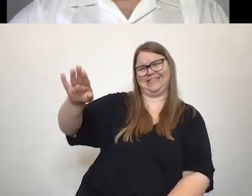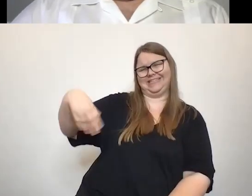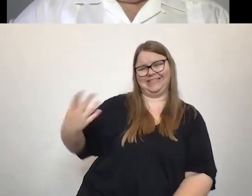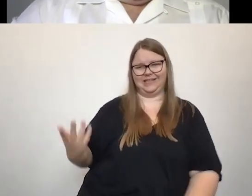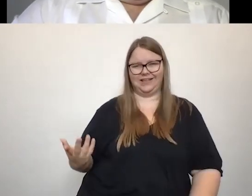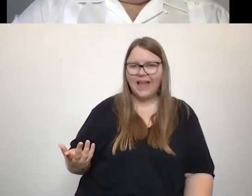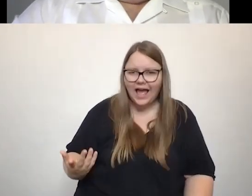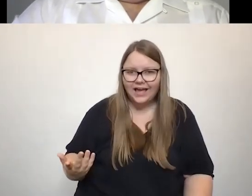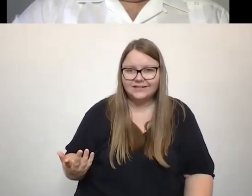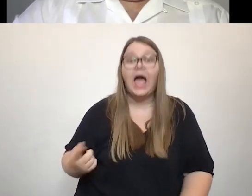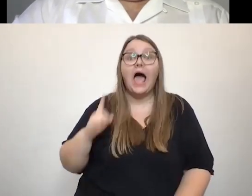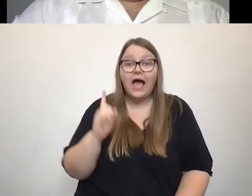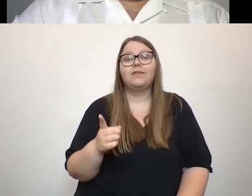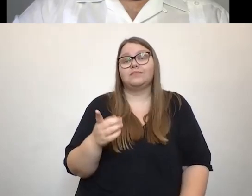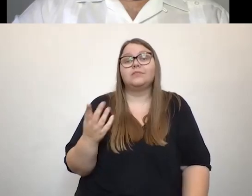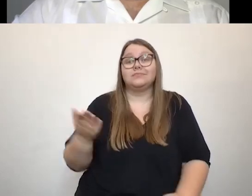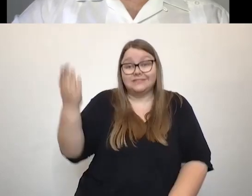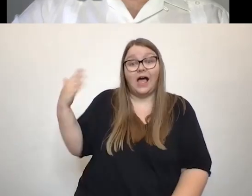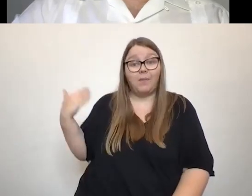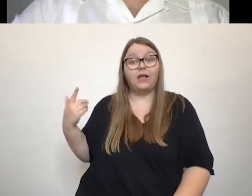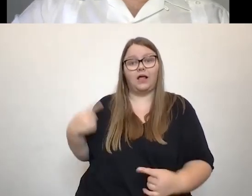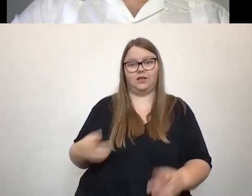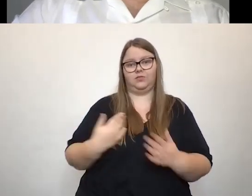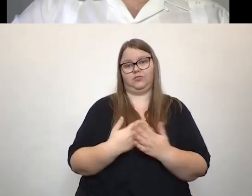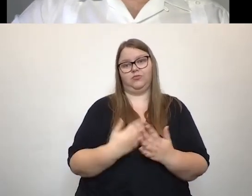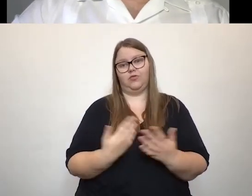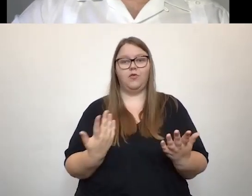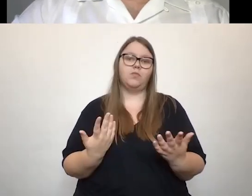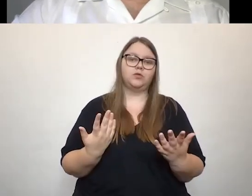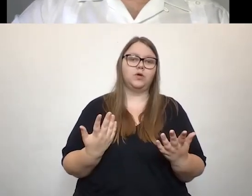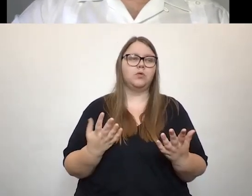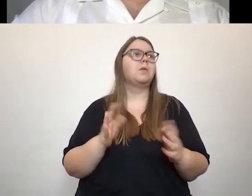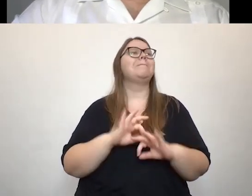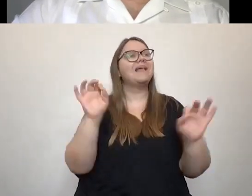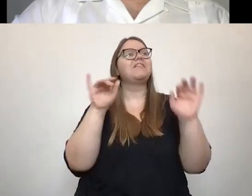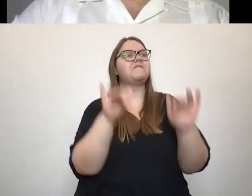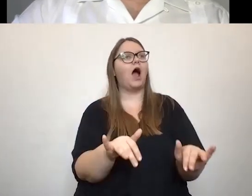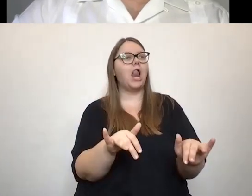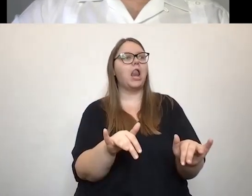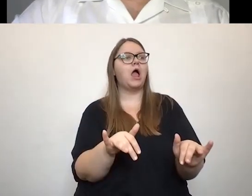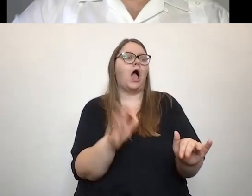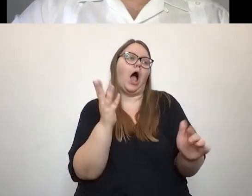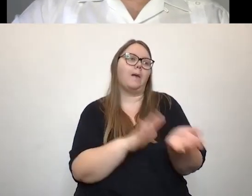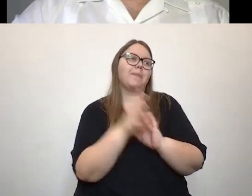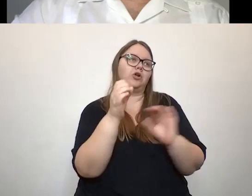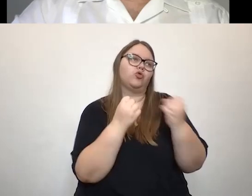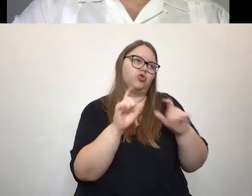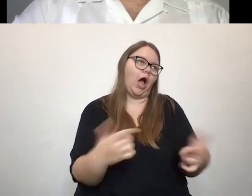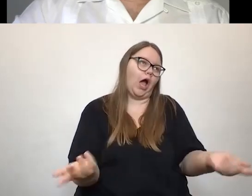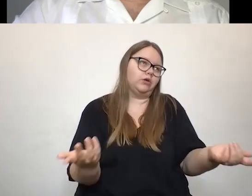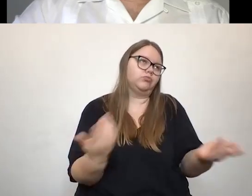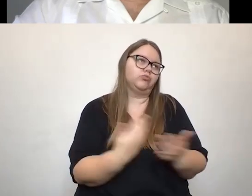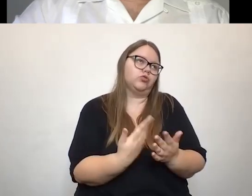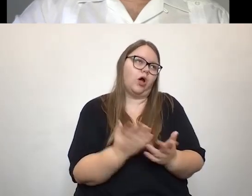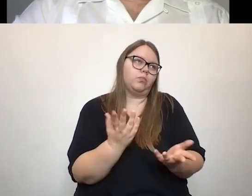naja gut, also wenn es jetzt keinen Fluchtwill gibt, ja, kann man trotzdem arbeiten, im besten Fall passiert ja hier nichts. Das würde heute auch nicht gehen, deswegen glaube ich tatsächlich schon